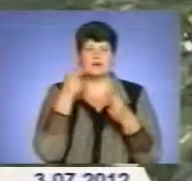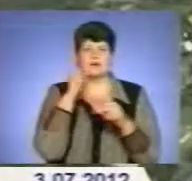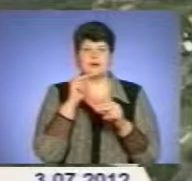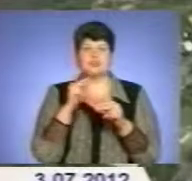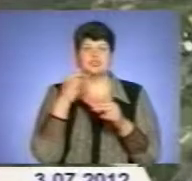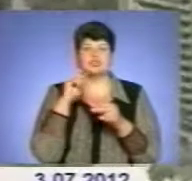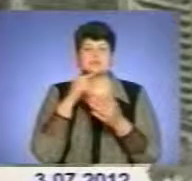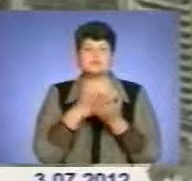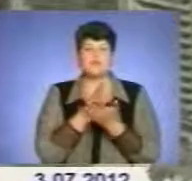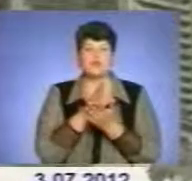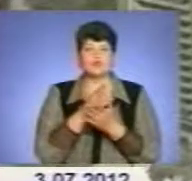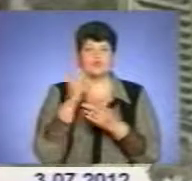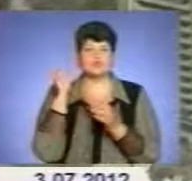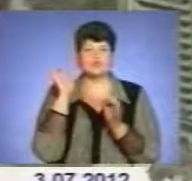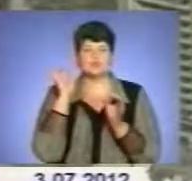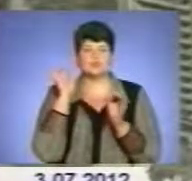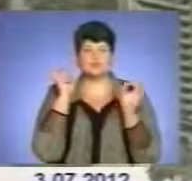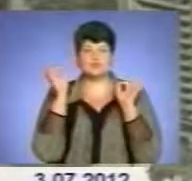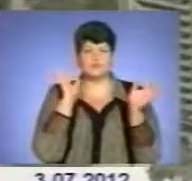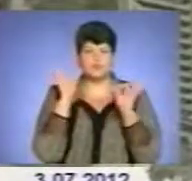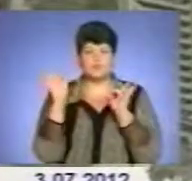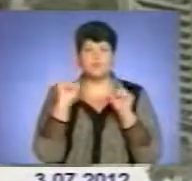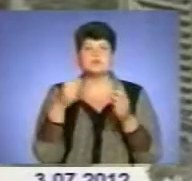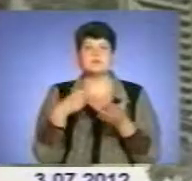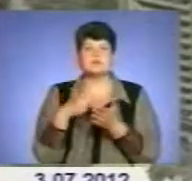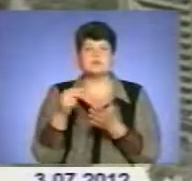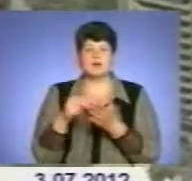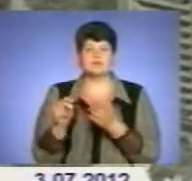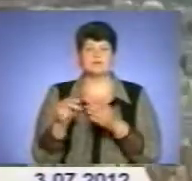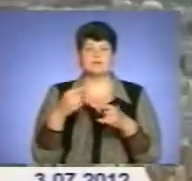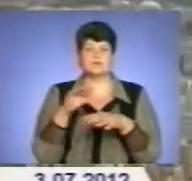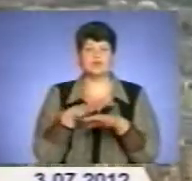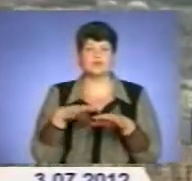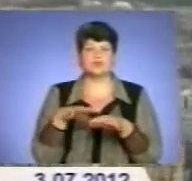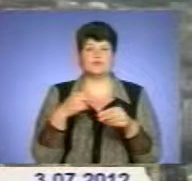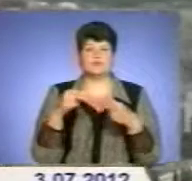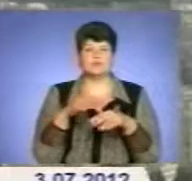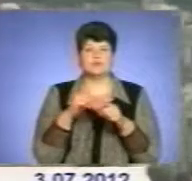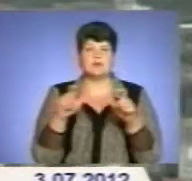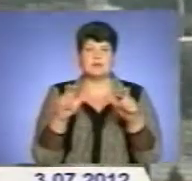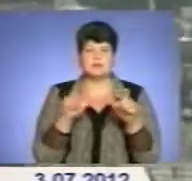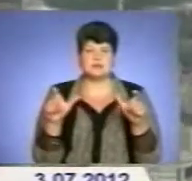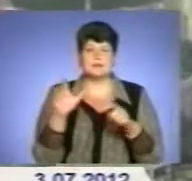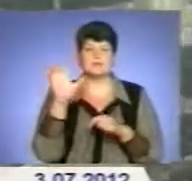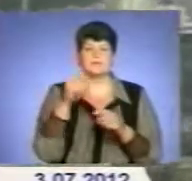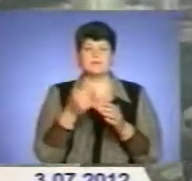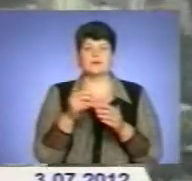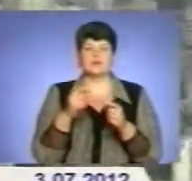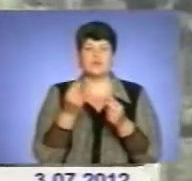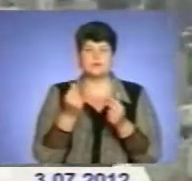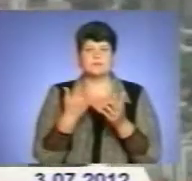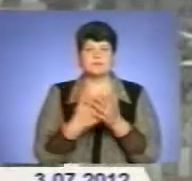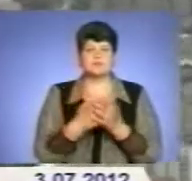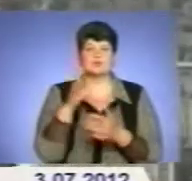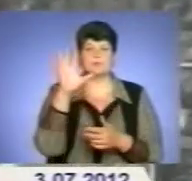картинки та звуку українці можуть вже зараз, придбавши телетюнер у торгівельній мережі. Вартість пристрою від 500 гривень. Однак придбавши